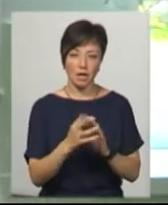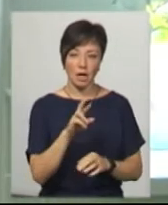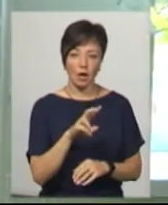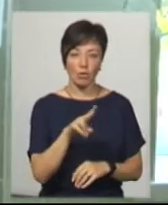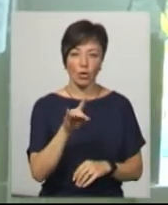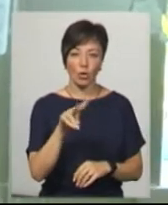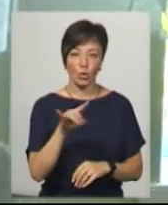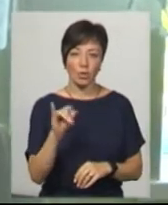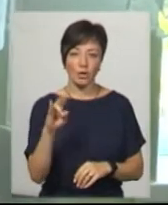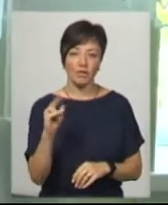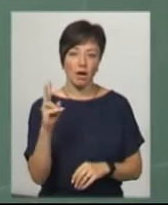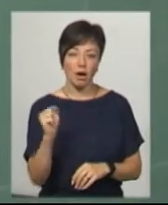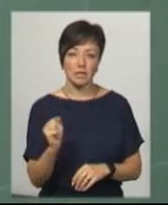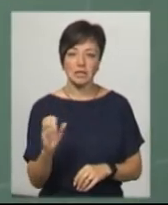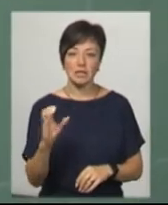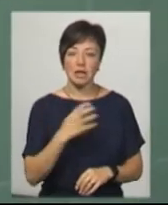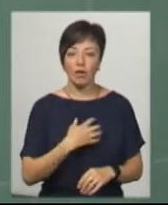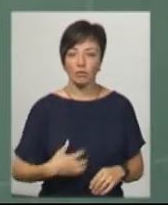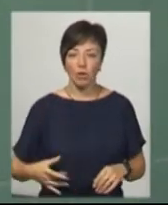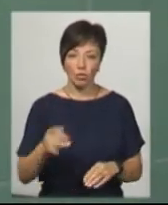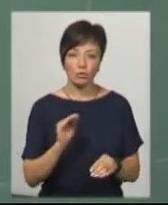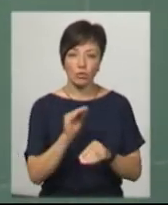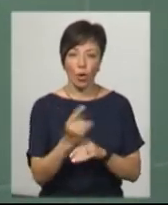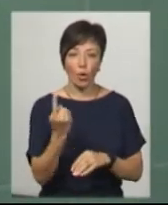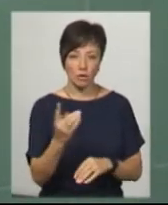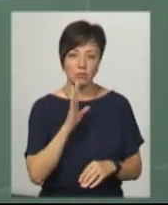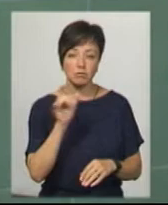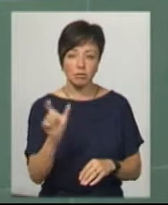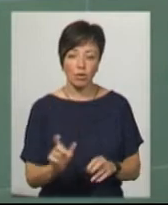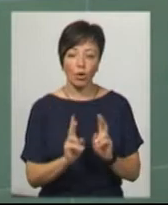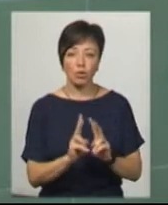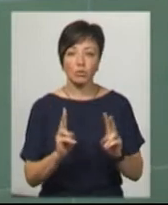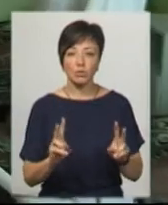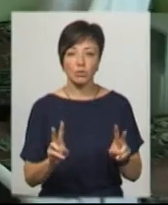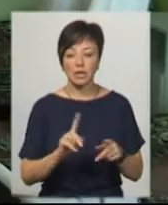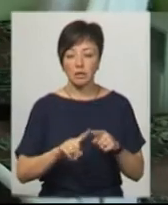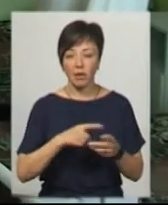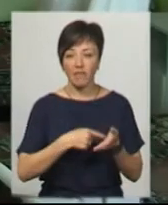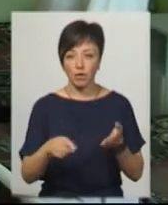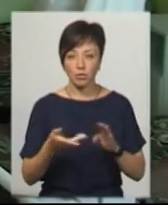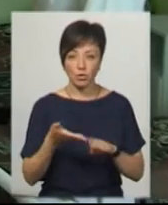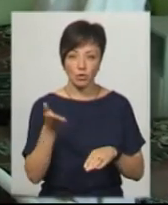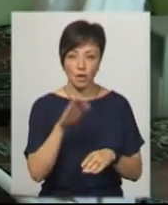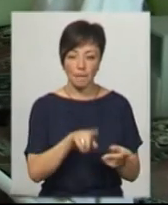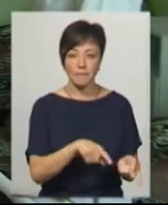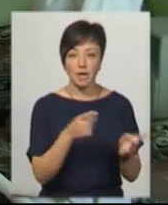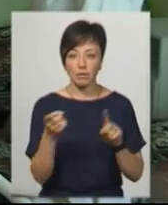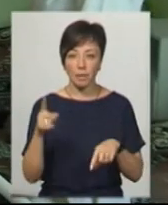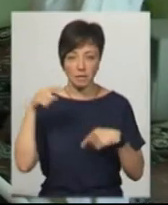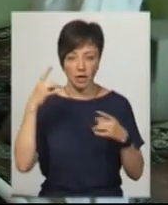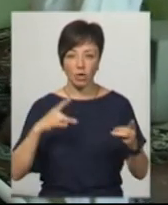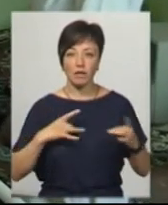Славуського району Лариса Спекторук. Додає, вона одна із тих пацієнток, яку незабаром випишуть з лікарні і переведуть до